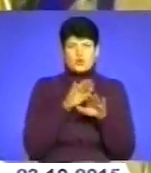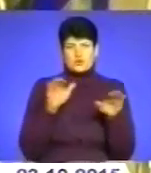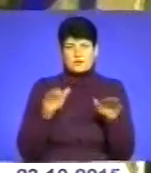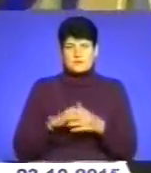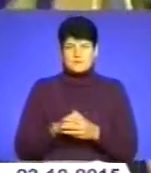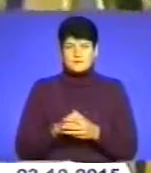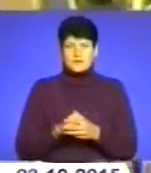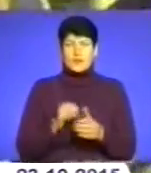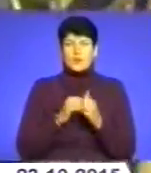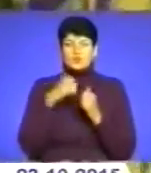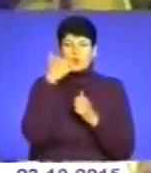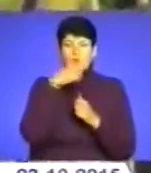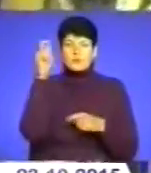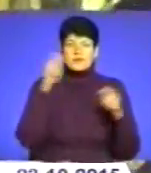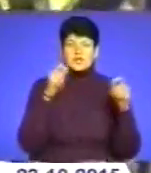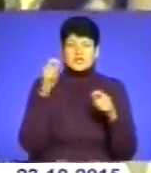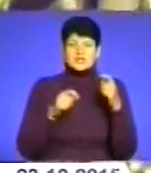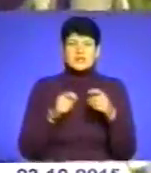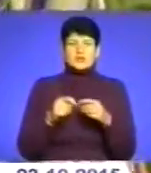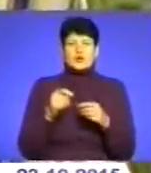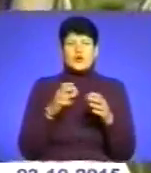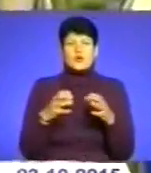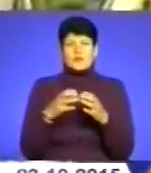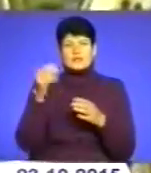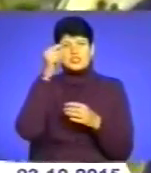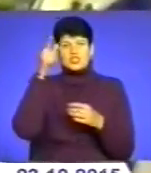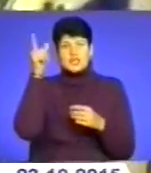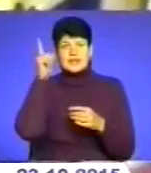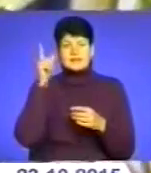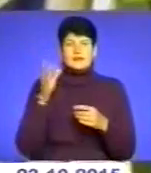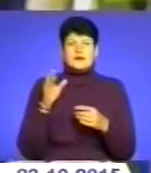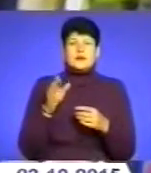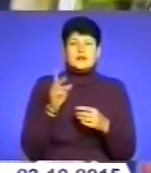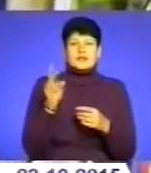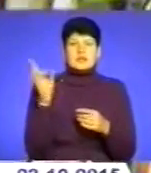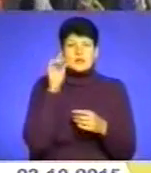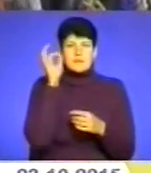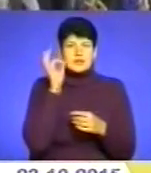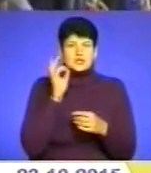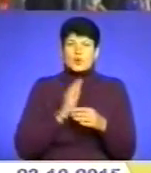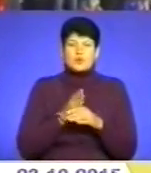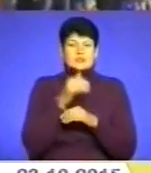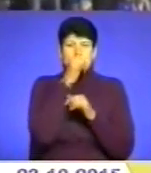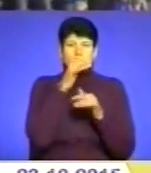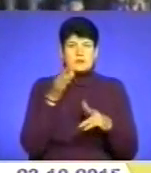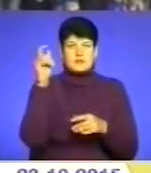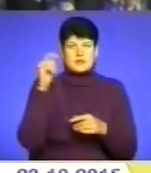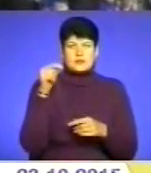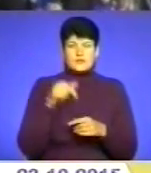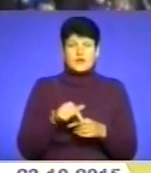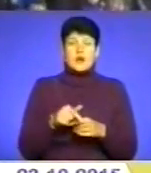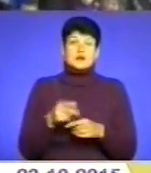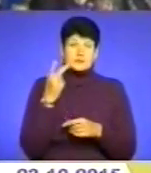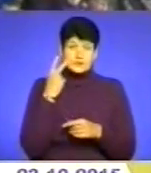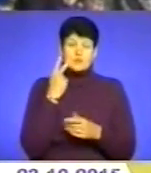Щороку на змагання приїжджають команди з Чехії та Німеччини. Через непевну ситуацію в Україні гості не змогли прибути на турнір, хоч завжди